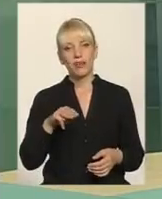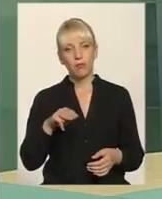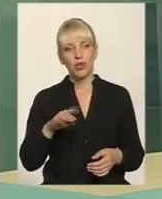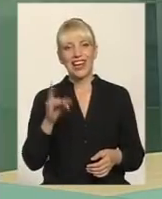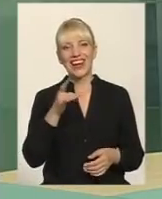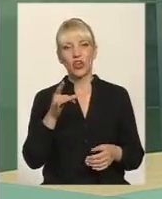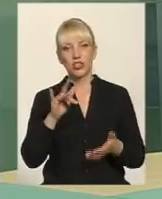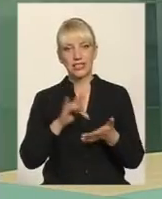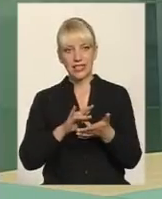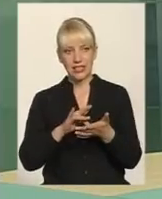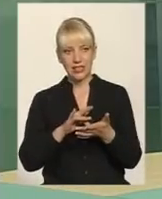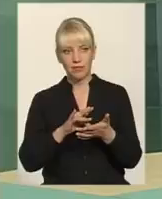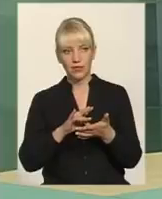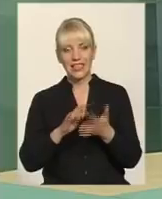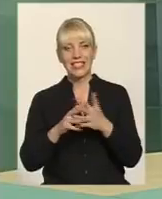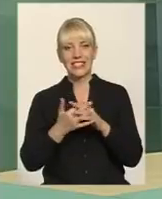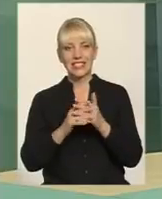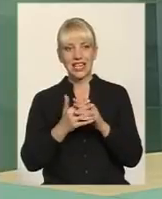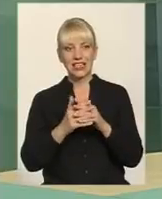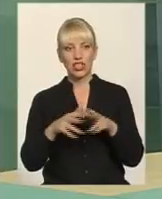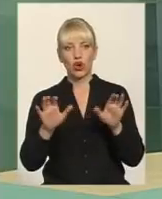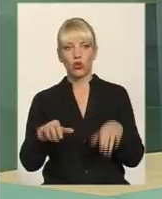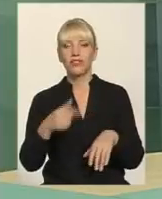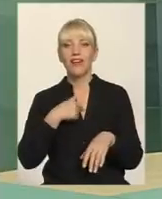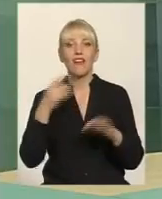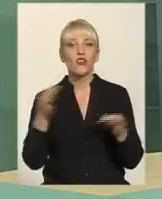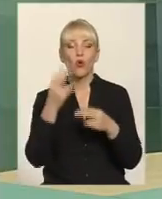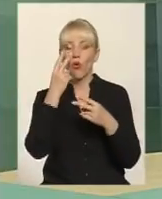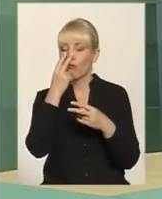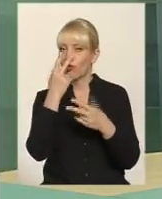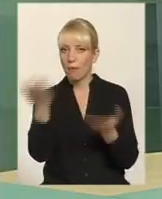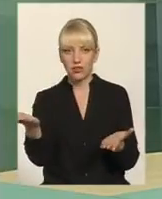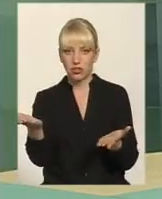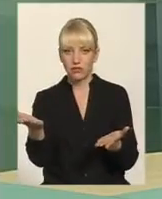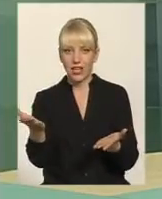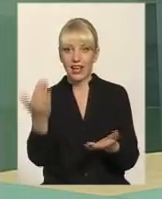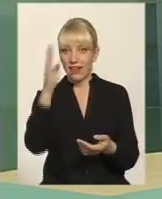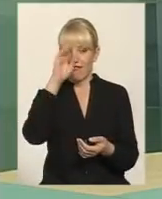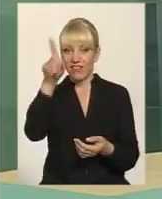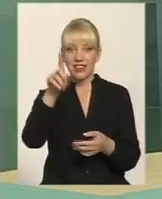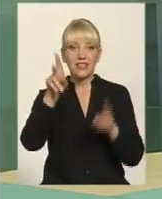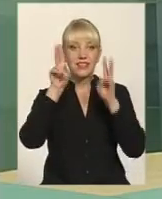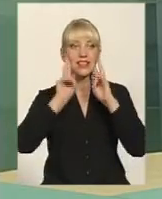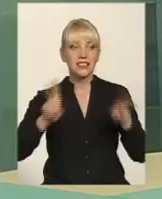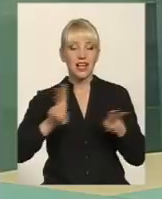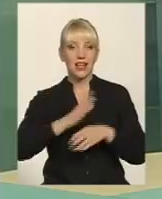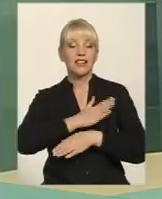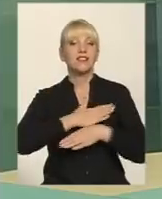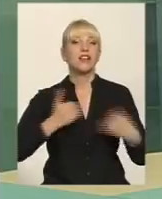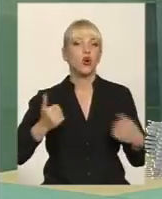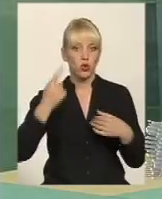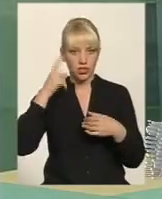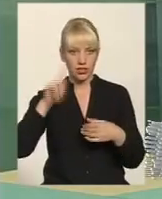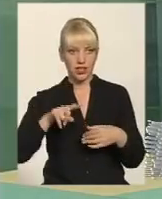селищний голова районного центру Теофіполь, я в очі його ніколи не бачив. Він не знає, не хоче знати, і не